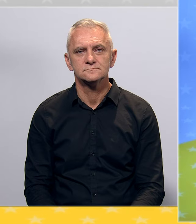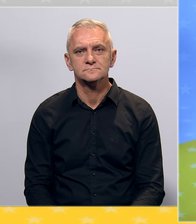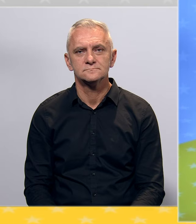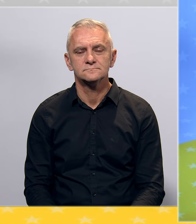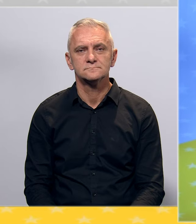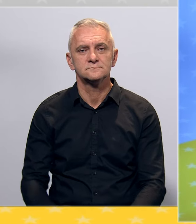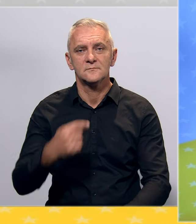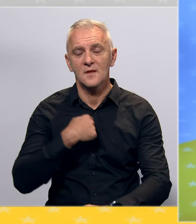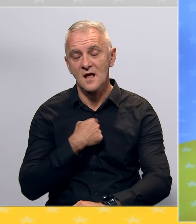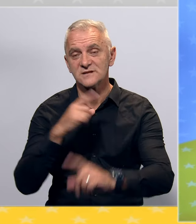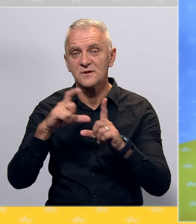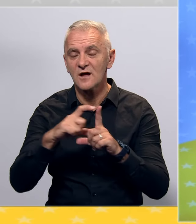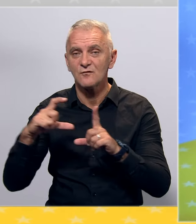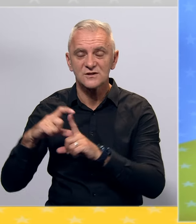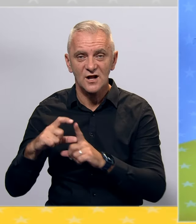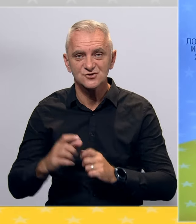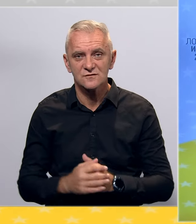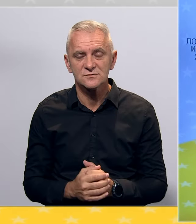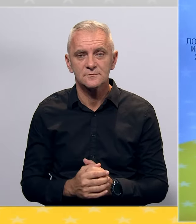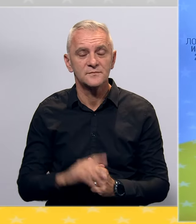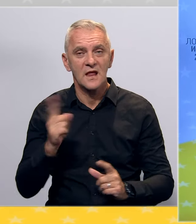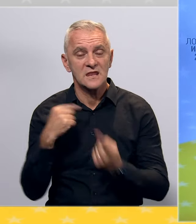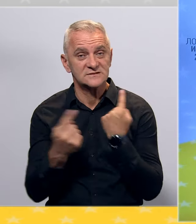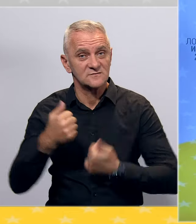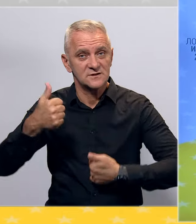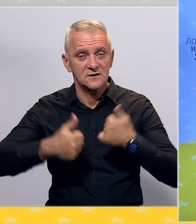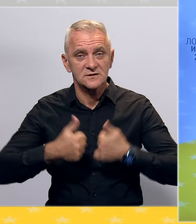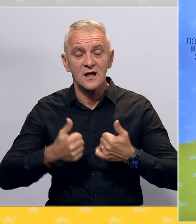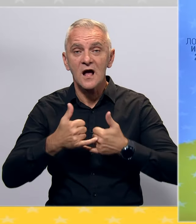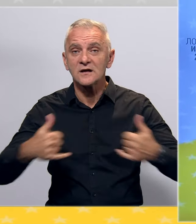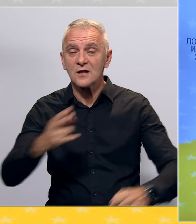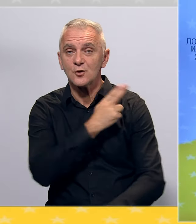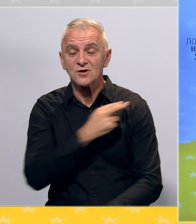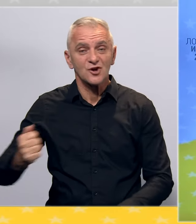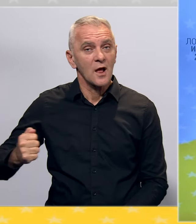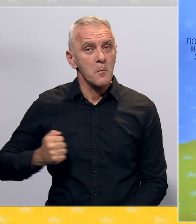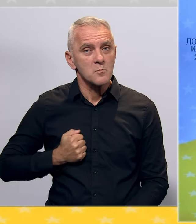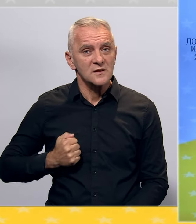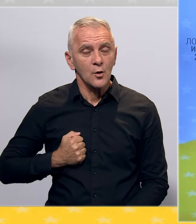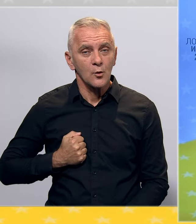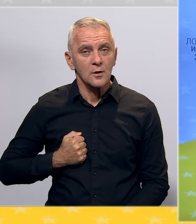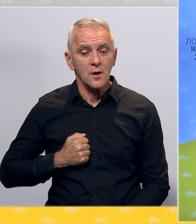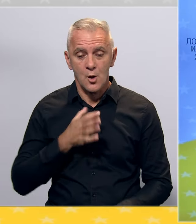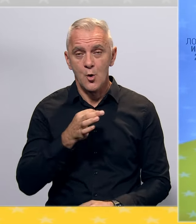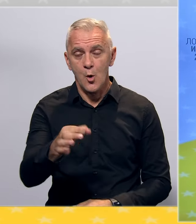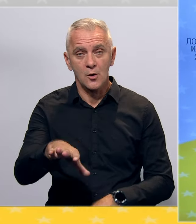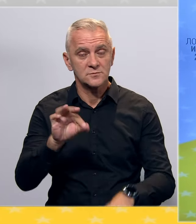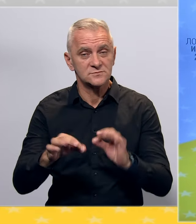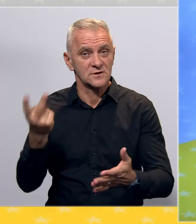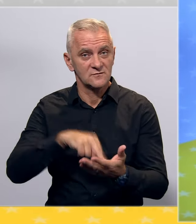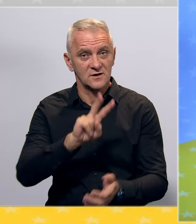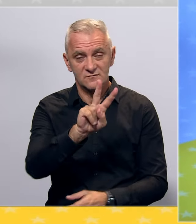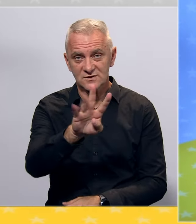Ja sam Davor Dragičević, nezavisnik anida zagradonačelnika Banja Luke na lokalnim izborima